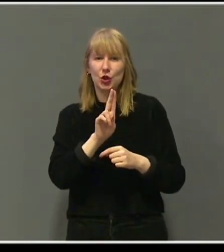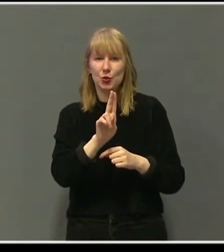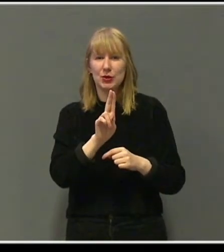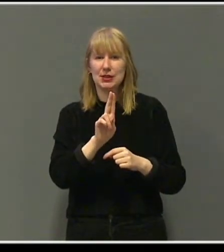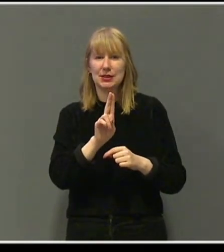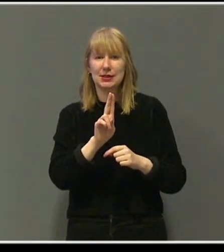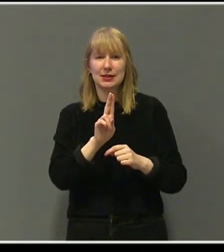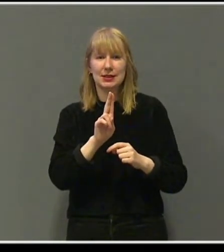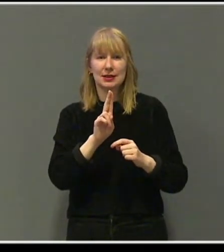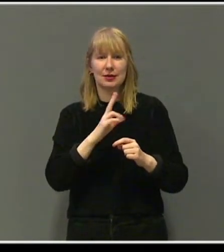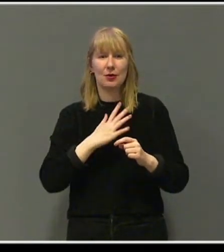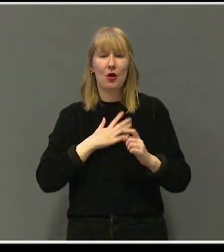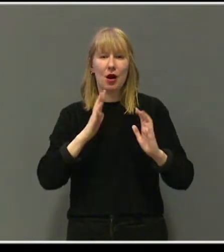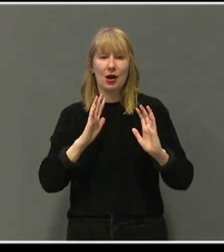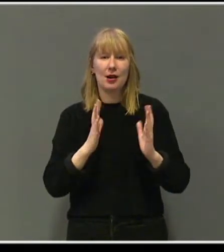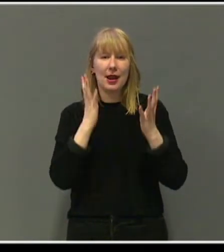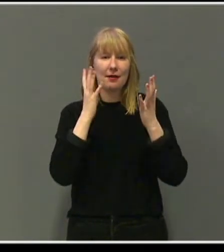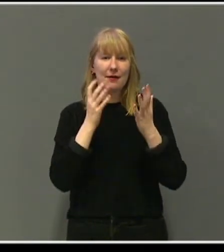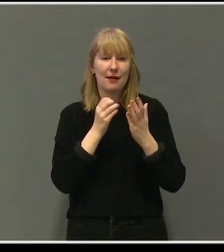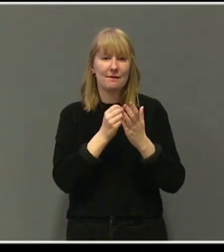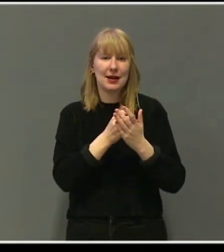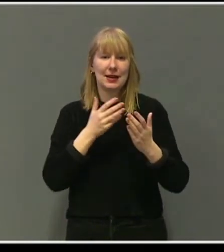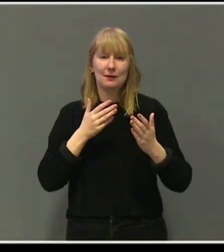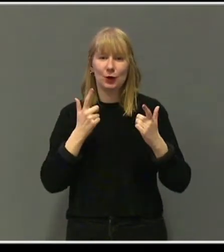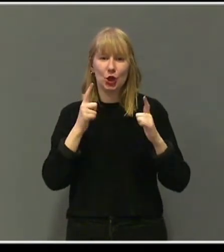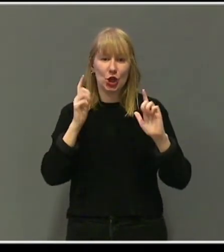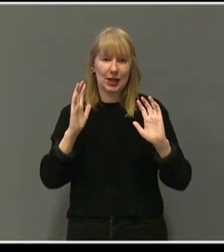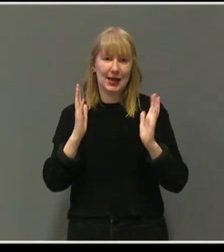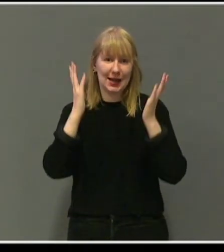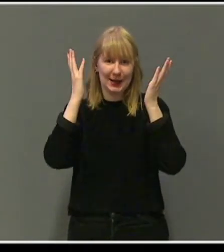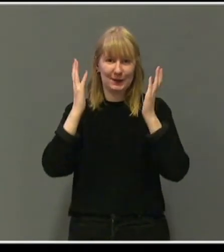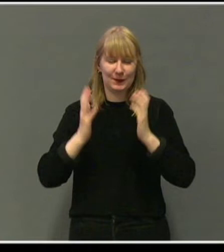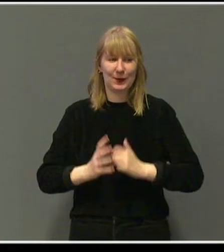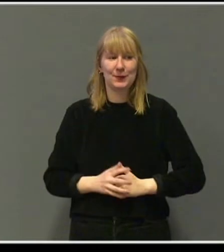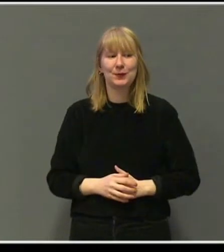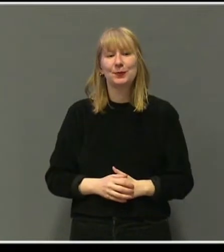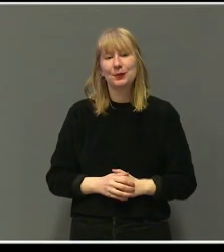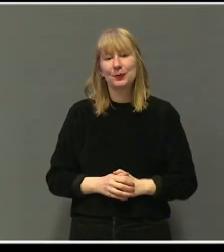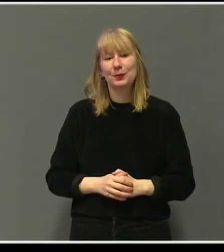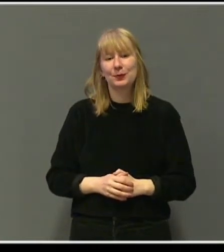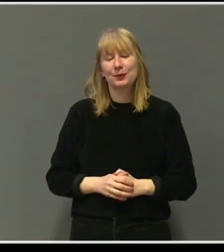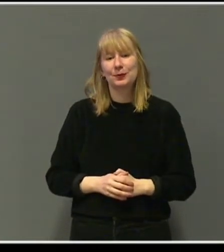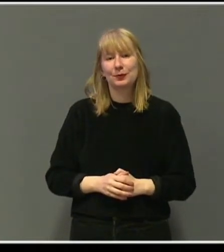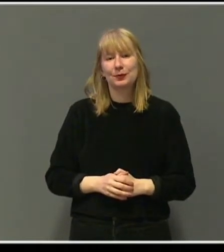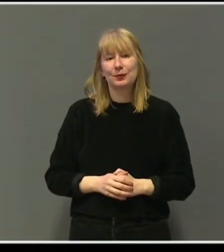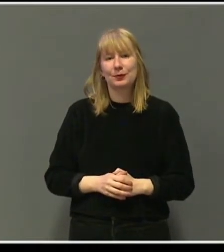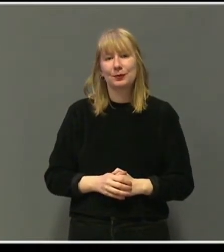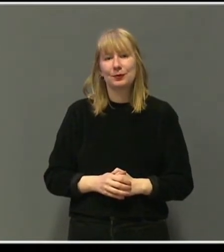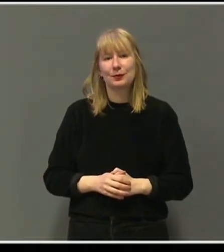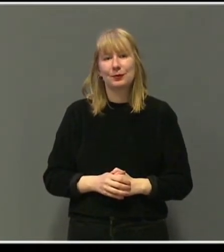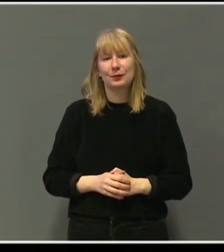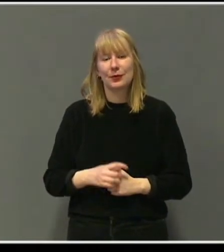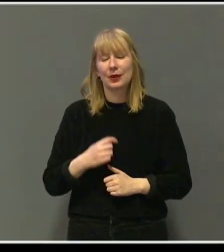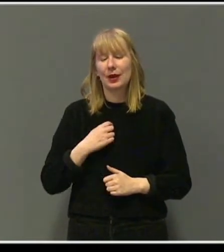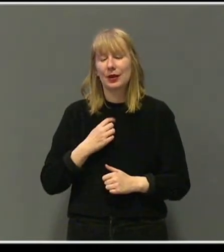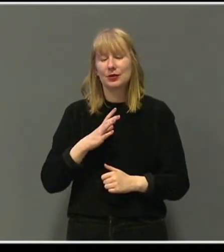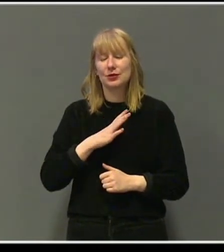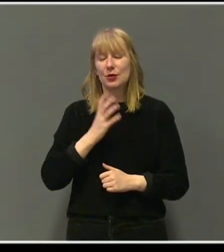leve verdifulle, lykkelige liv. Det undret meg i alle år.